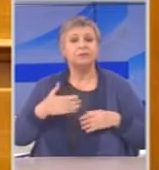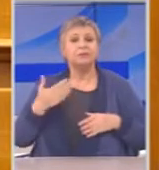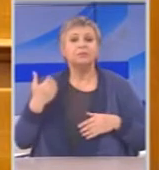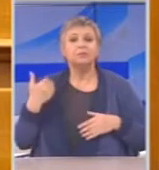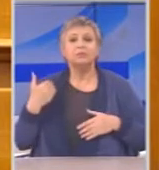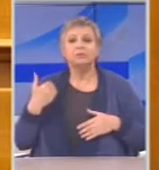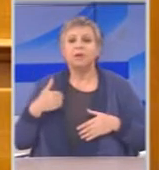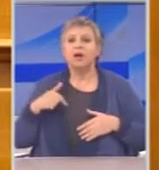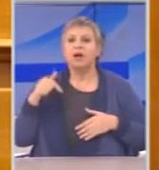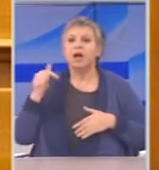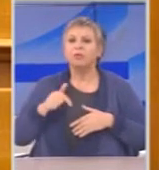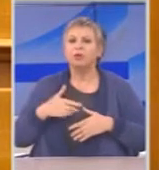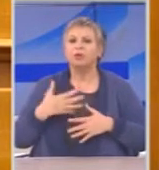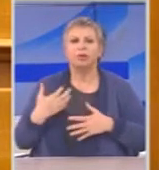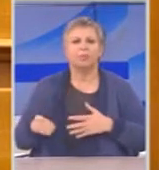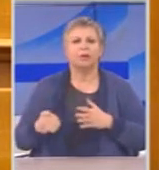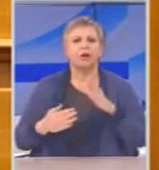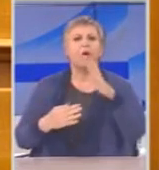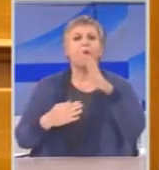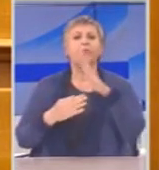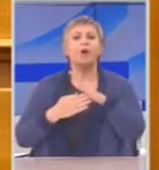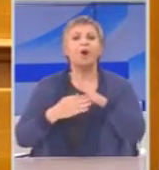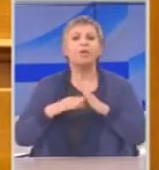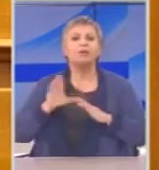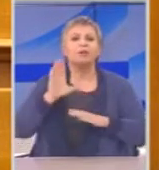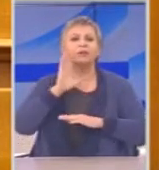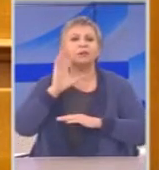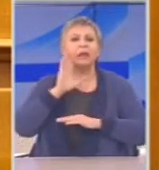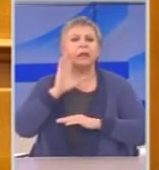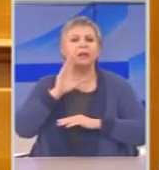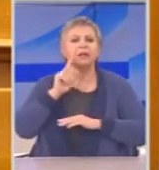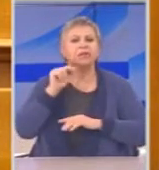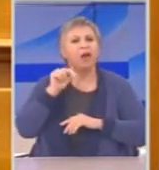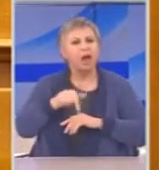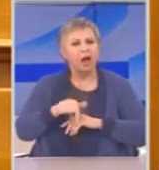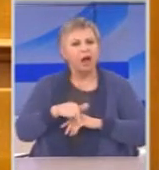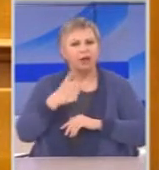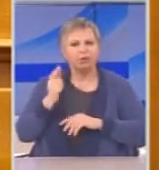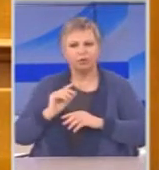Δεν λέω τι πάει για τον άνθρωπο, αλλά θα λέω πώς γίνονται οι μετακομίσεις.